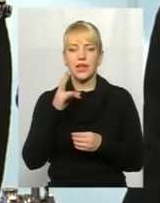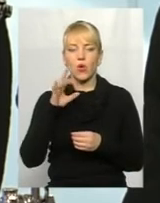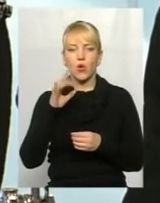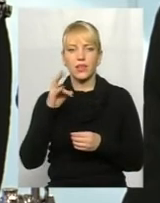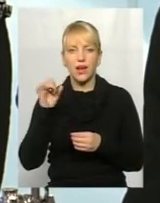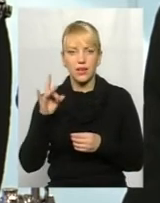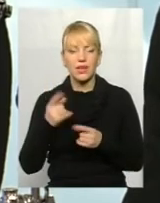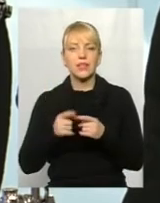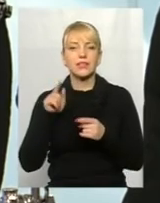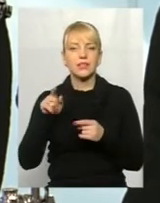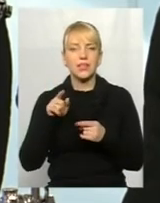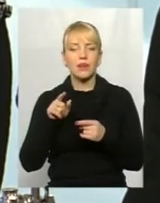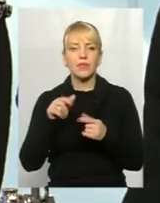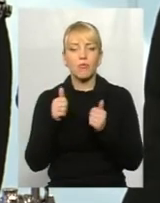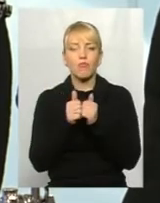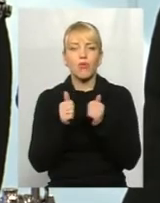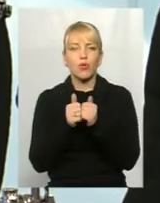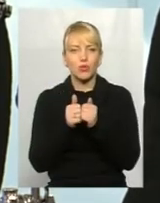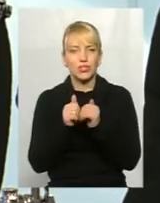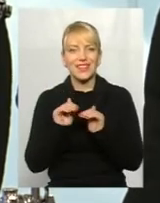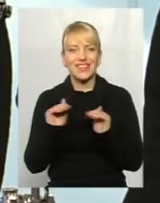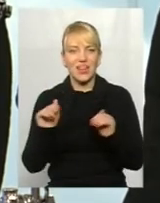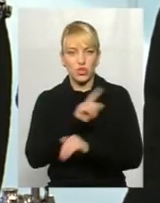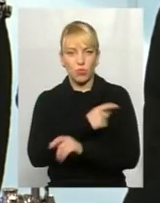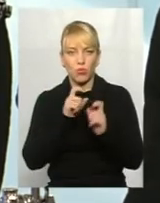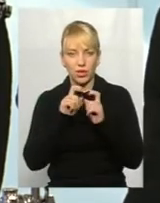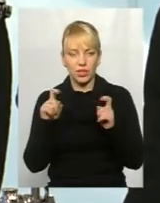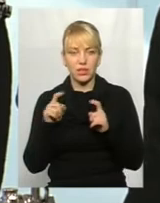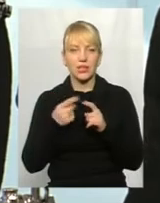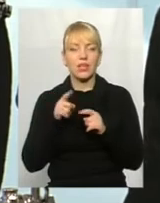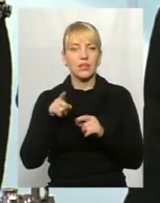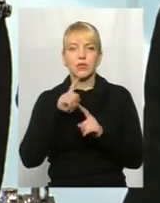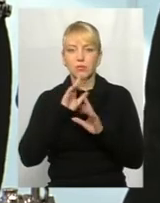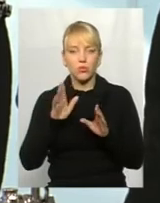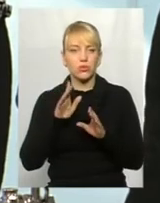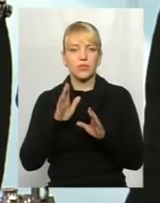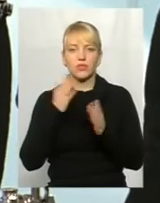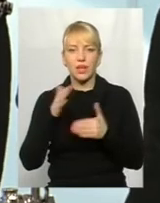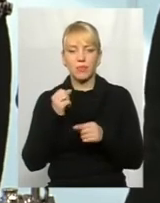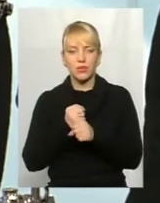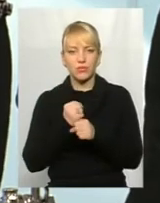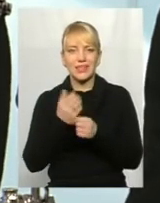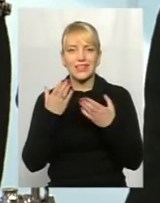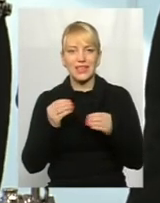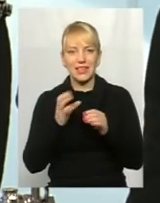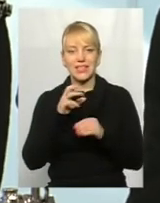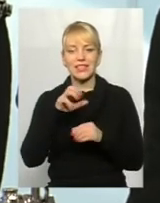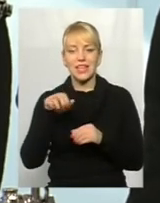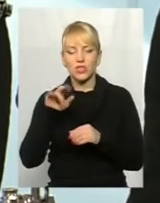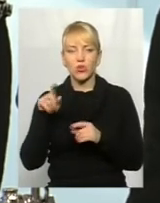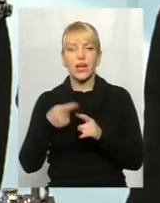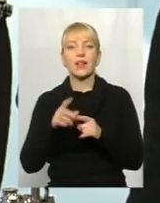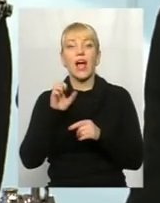зараз процедури відпускати не будуть. Там буде функціонувати амбулаторія сімейної медицини. Але в поліклініці фізкабінет як